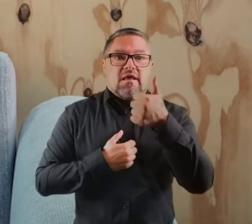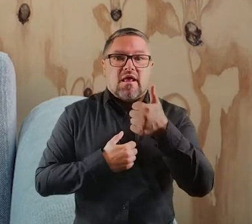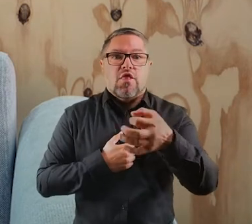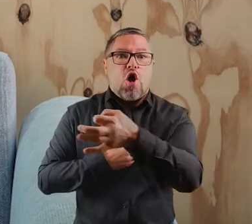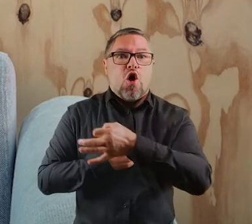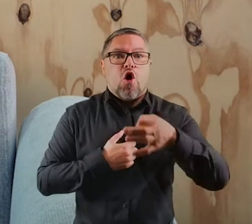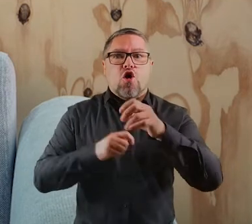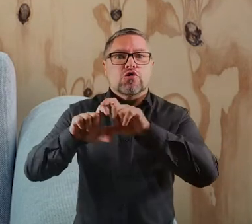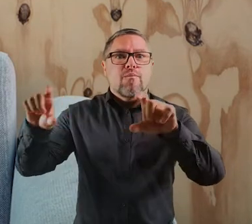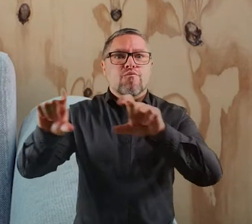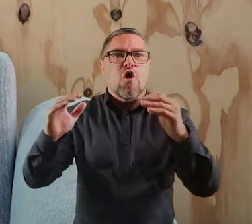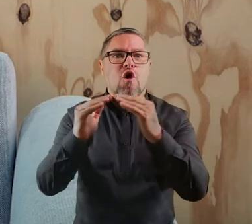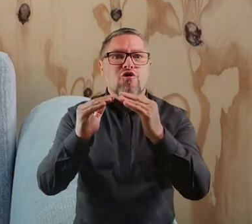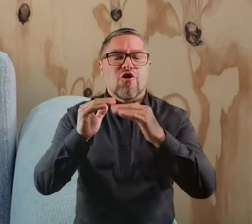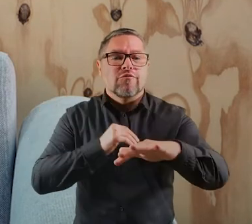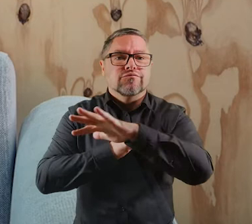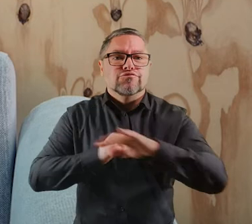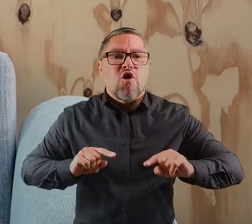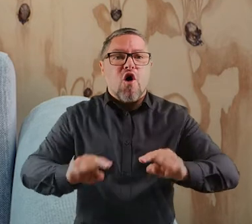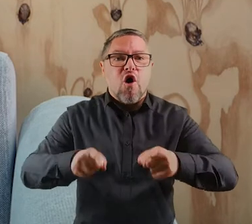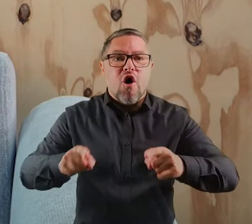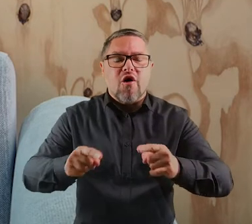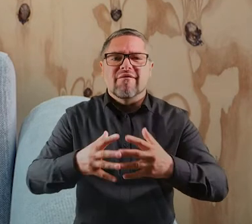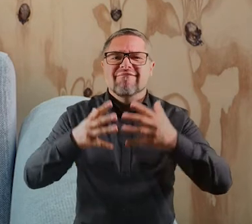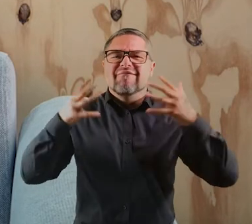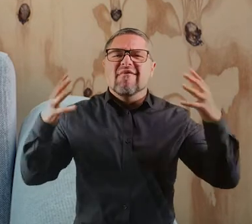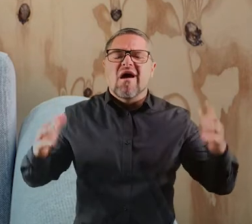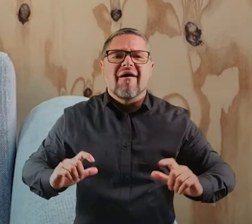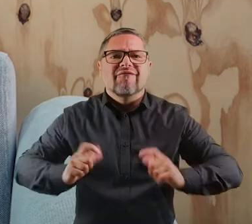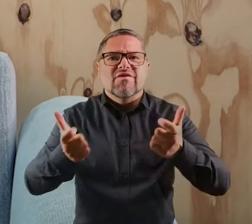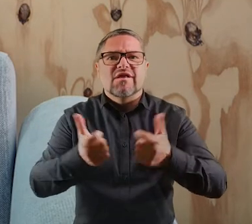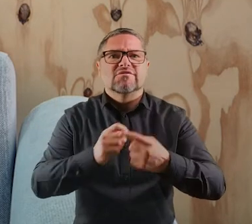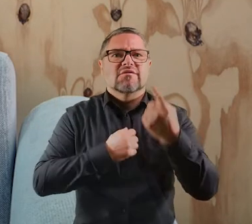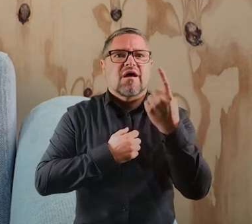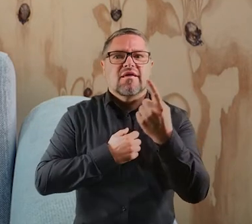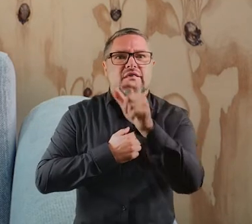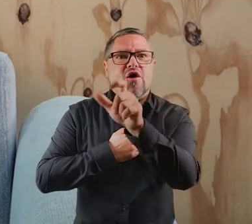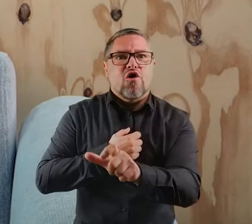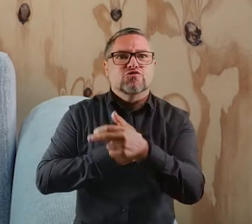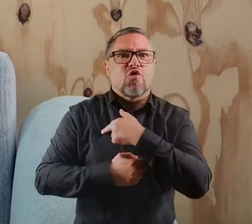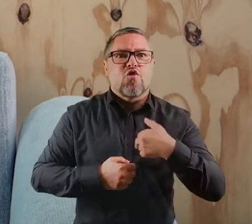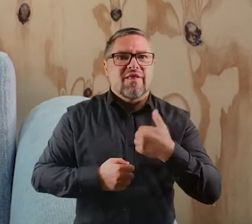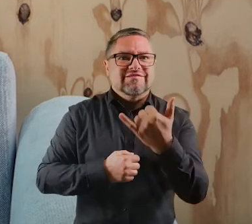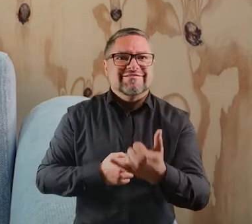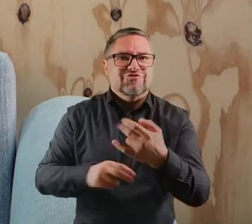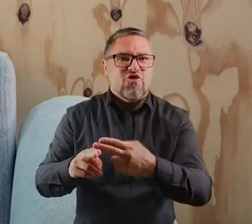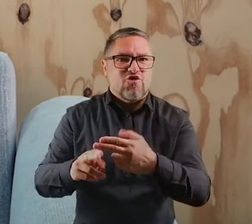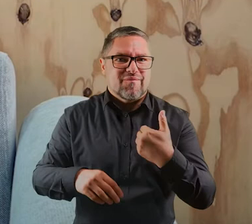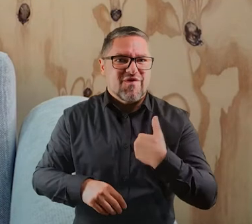jedno z osiedli zorganizowało ogromne wydarzenie na rzecz naszej podopiecznej.